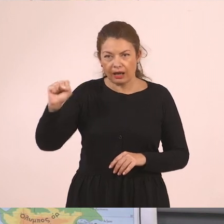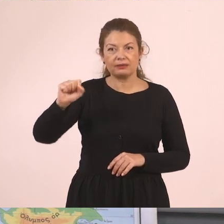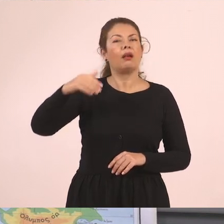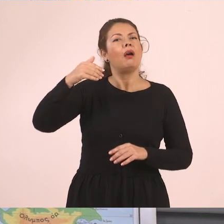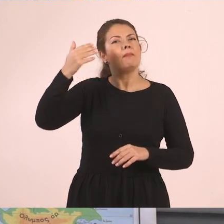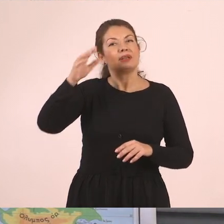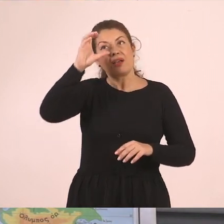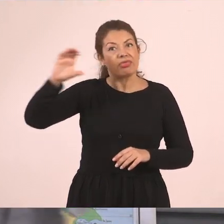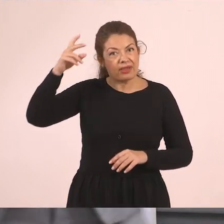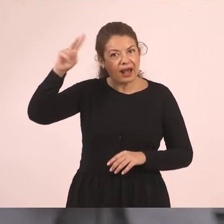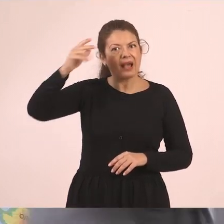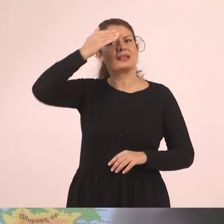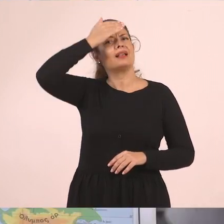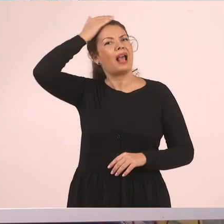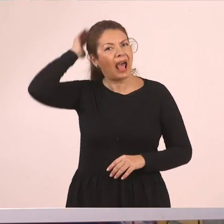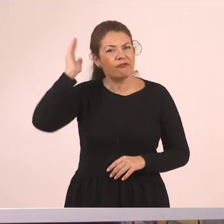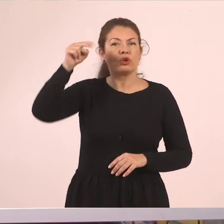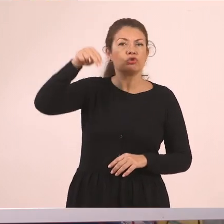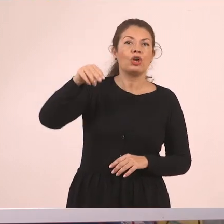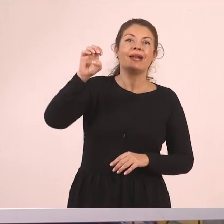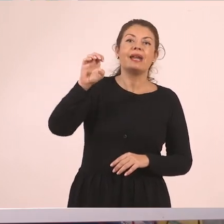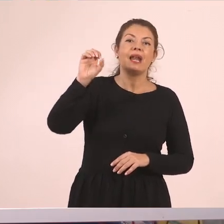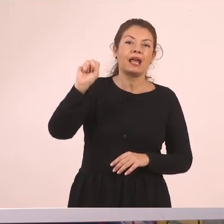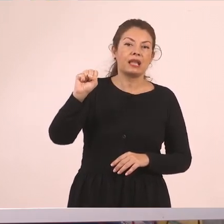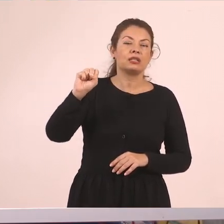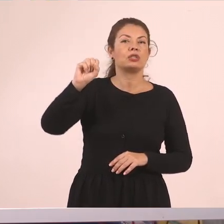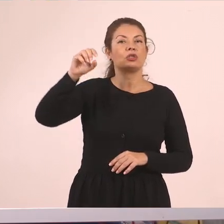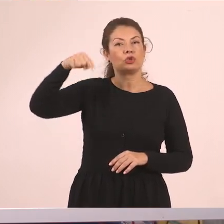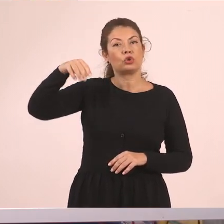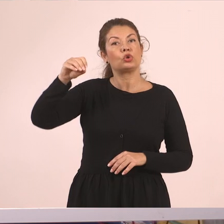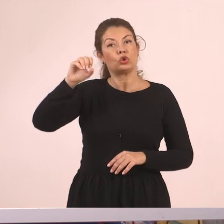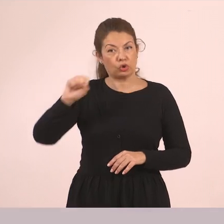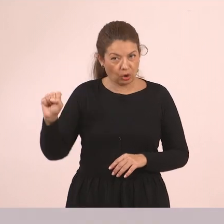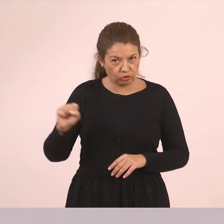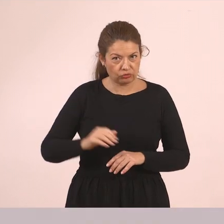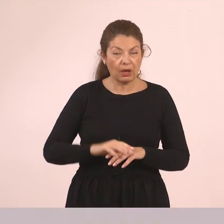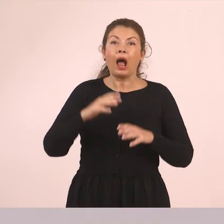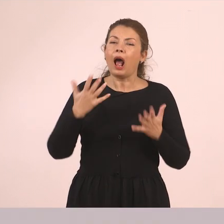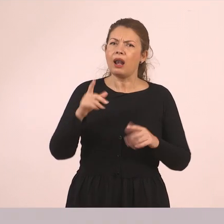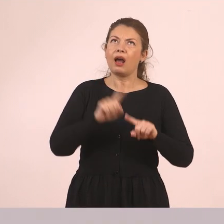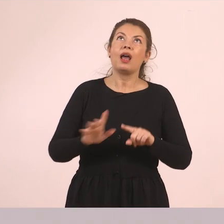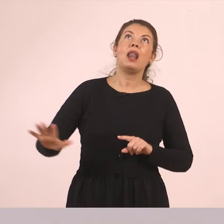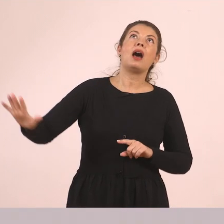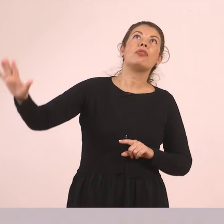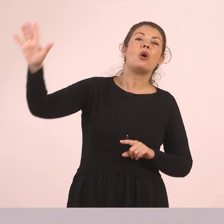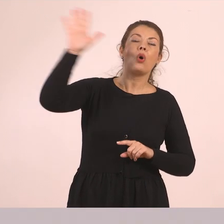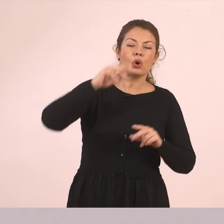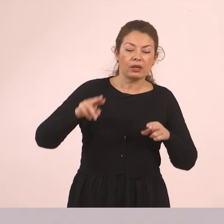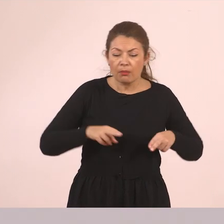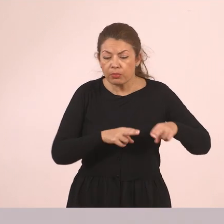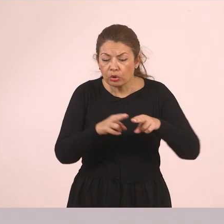είναι λοιπόν ο μεγαλύτερος ποταμός στην Ελλάδα? Πάμε να ξεκαθαρίσουμε αυτό. Ο μεγαλύτερος ποταμός στην Ελλάδα είναι ο